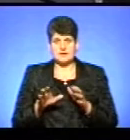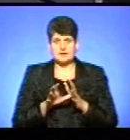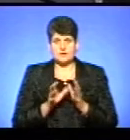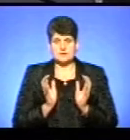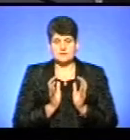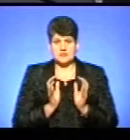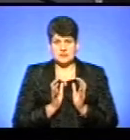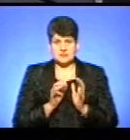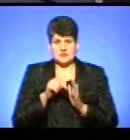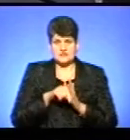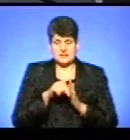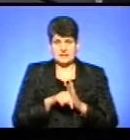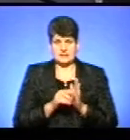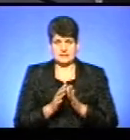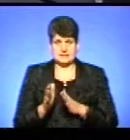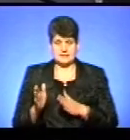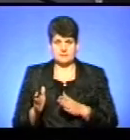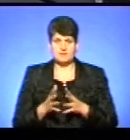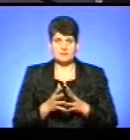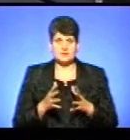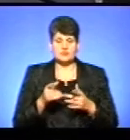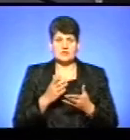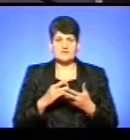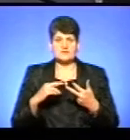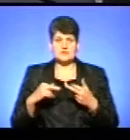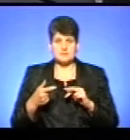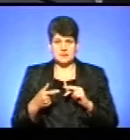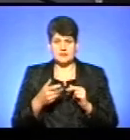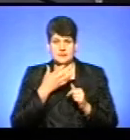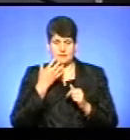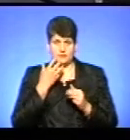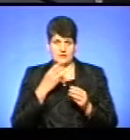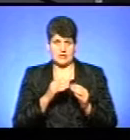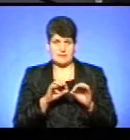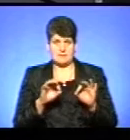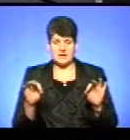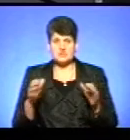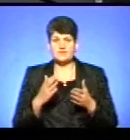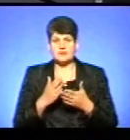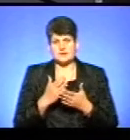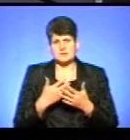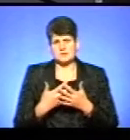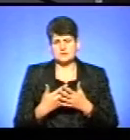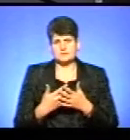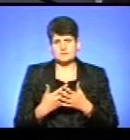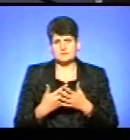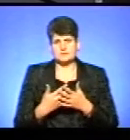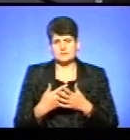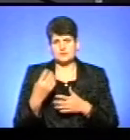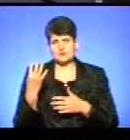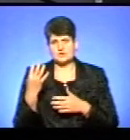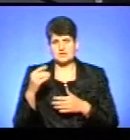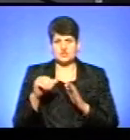всередині самої системи. В основному він засереджений в заміні теплових мереж. Він складає десь біля 4